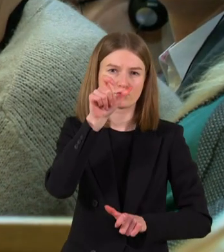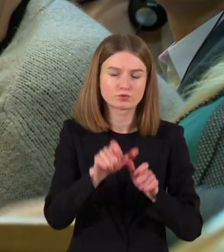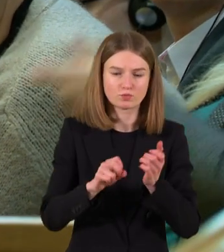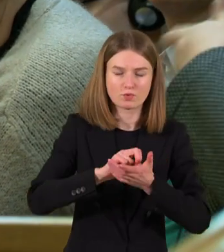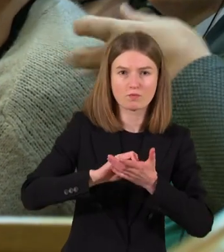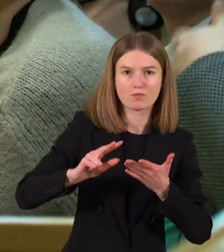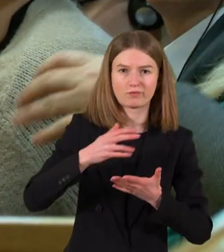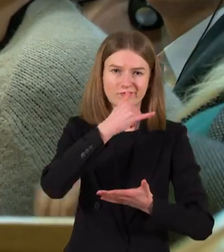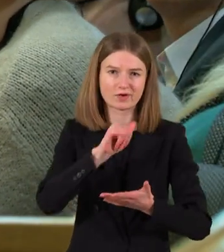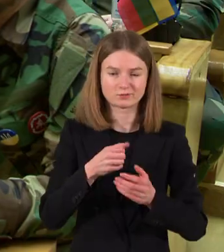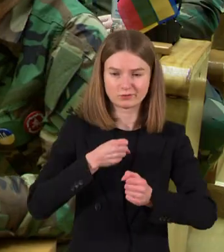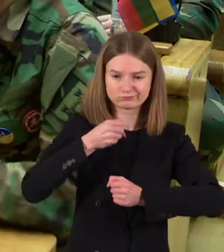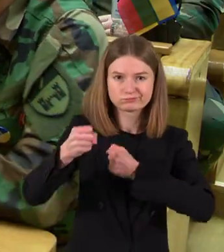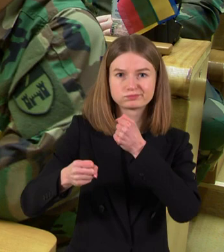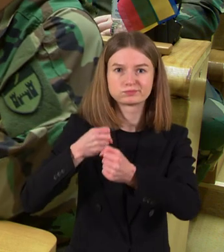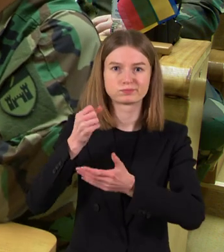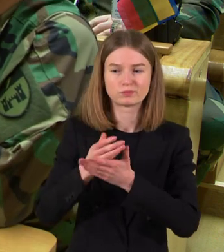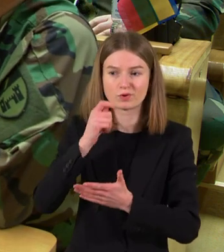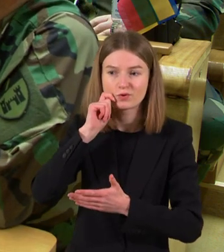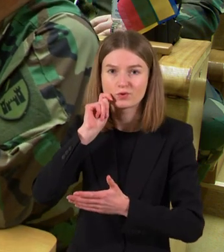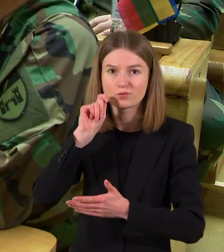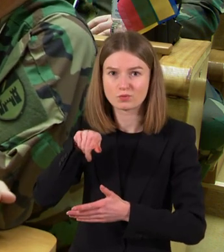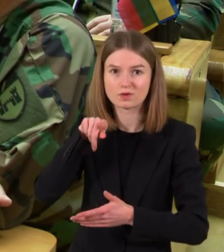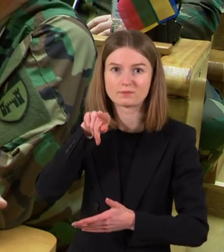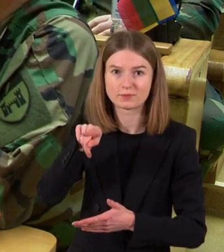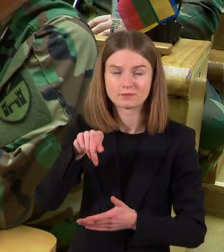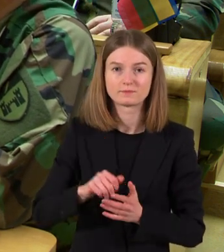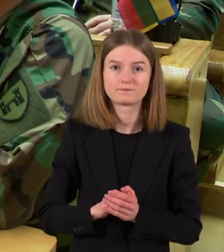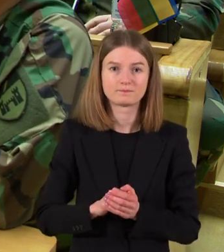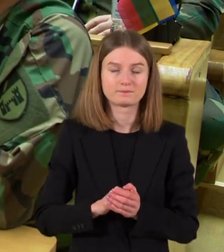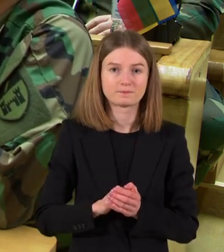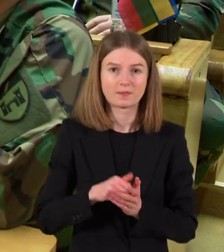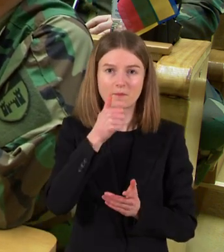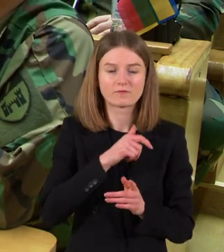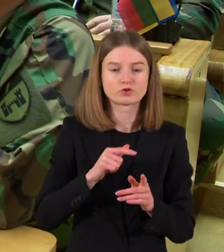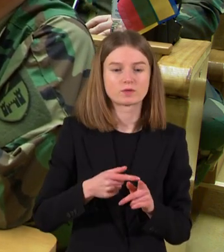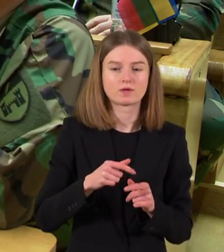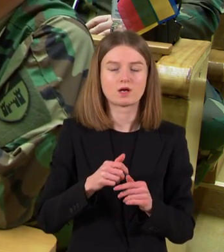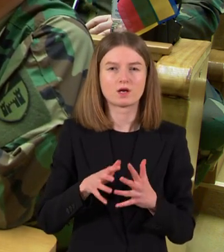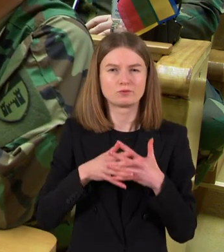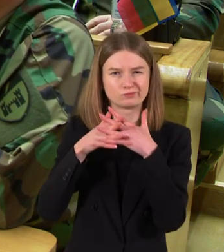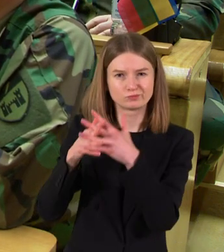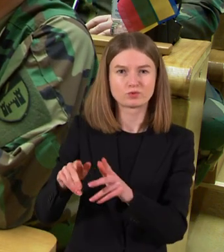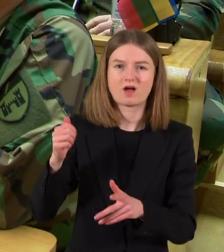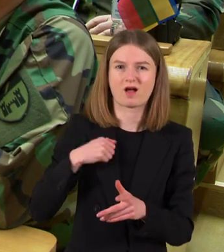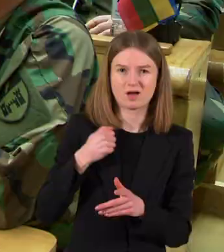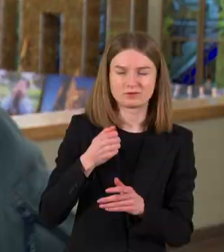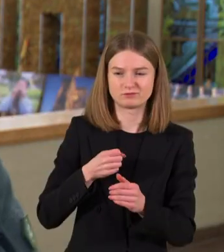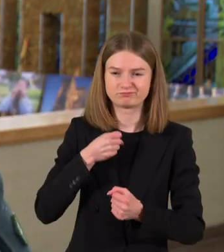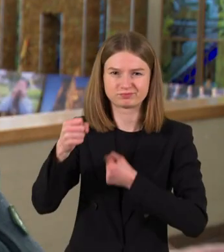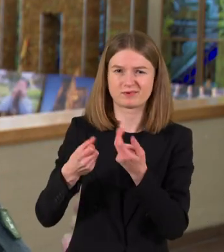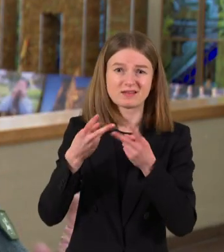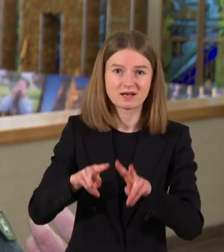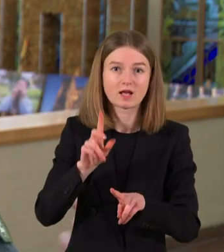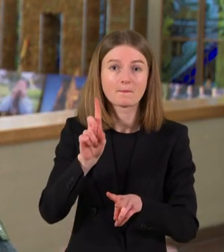specialistus, instruktorius, logistus. Tiesiog, aš nekalbau apie tai, kad reikėtų jūs karus kariauti į frontą. Ukrainiečiai puikiai moka kariauti.